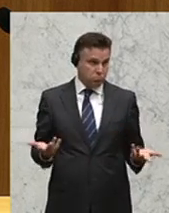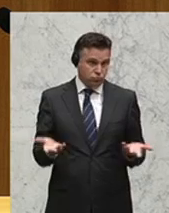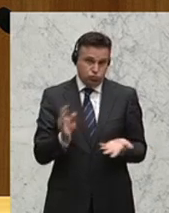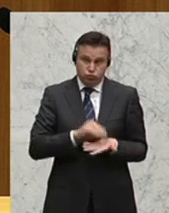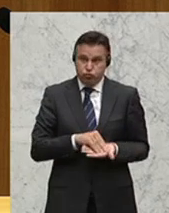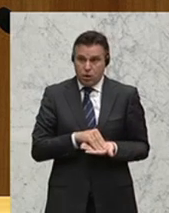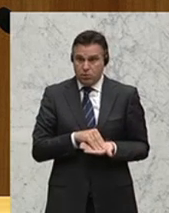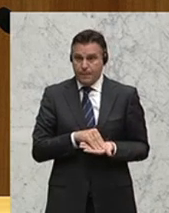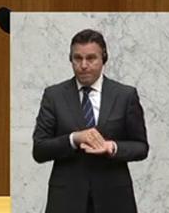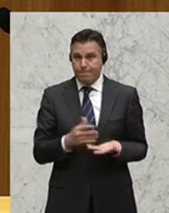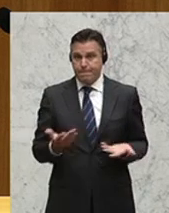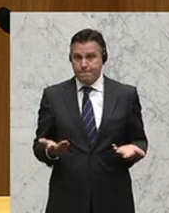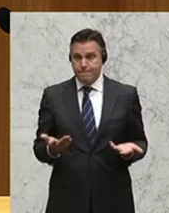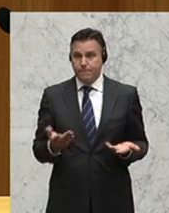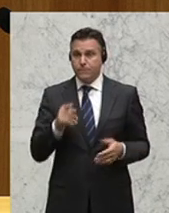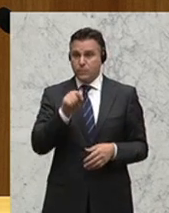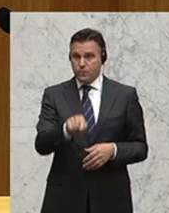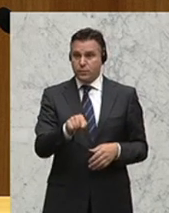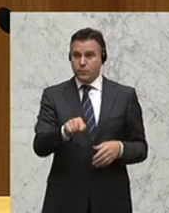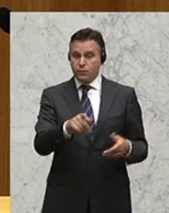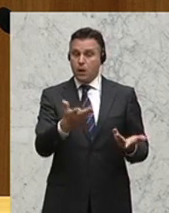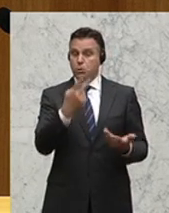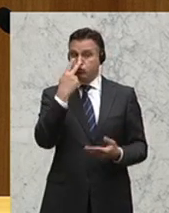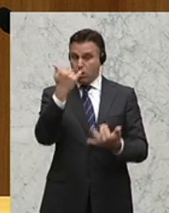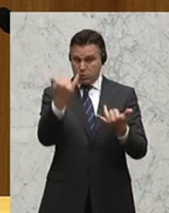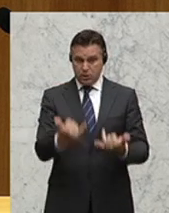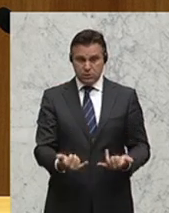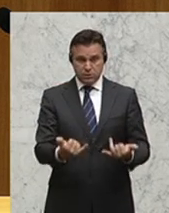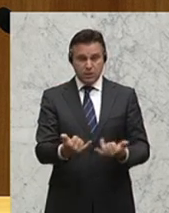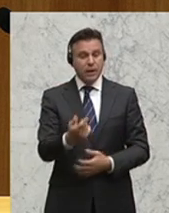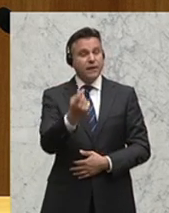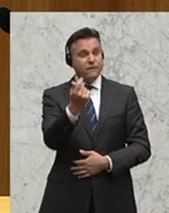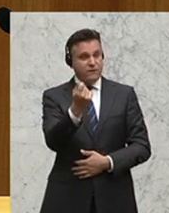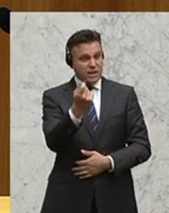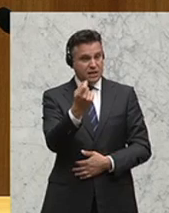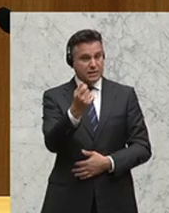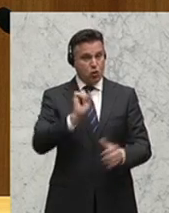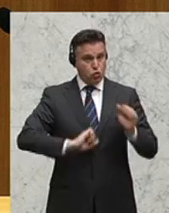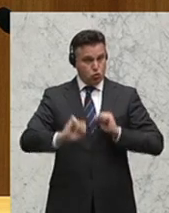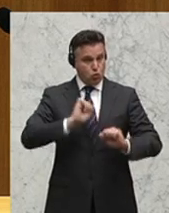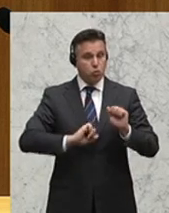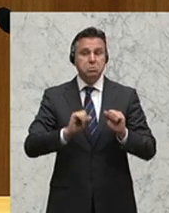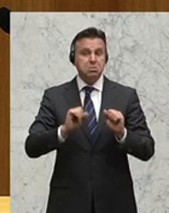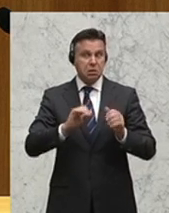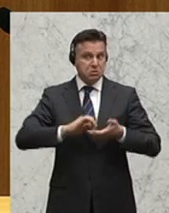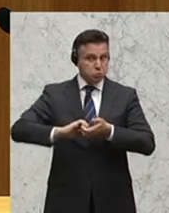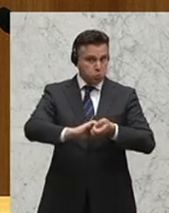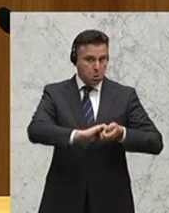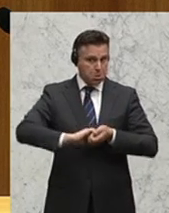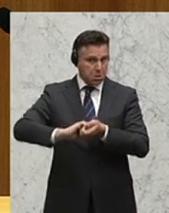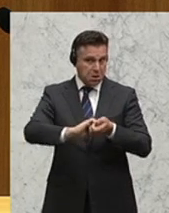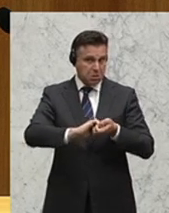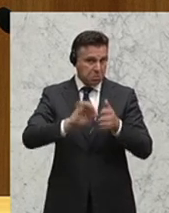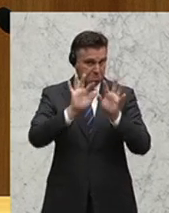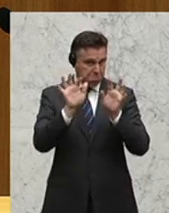Wie steht es nun aber um diese Solidarität, wenn es sich um eine finanzielle Notsituation eines Mitgliedstaats handelt?